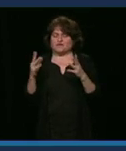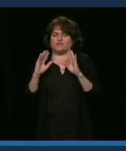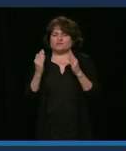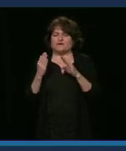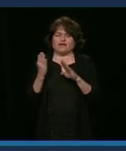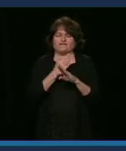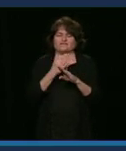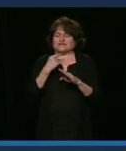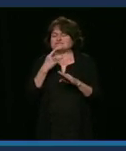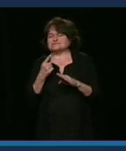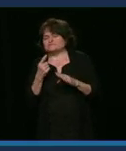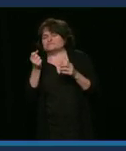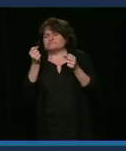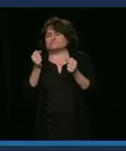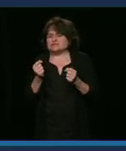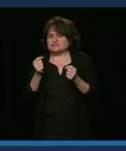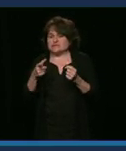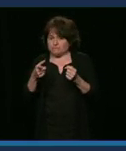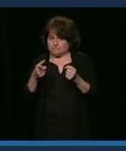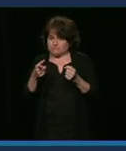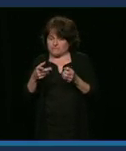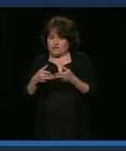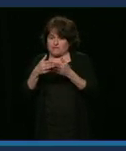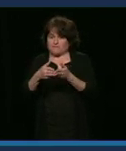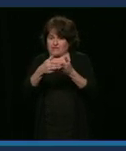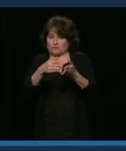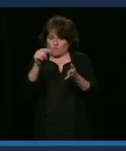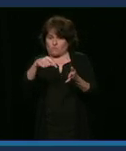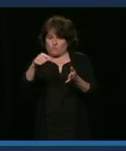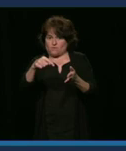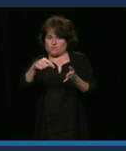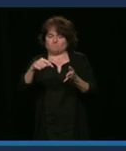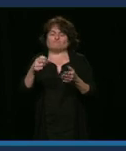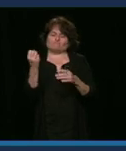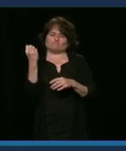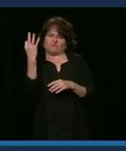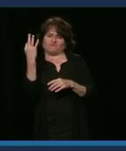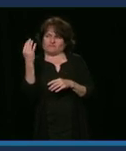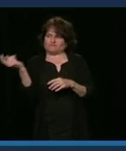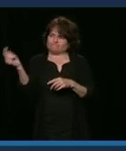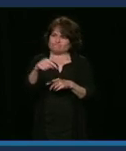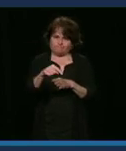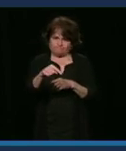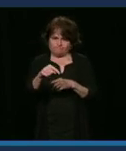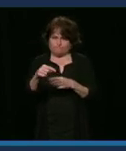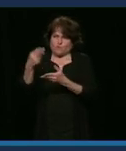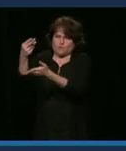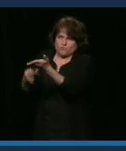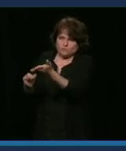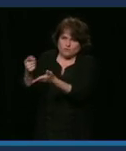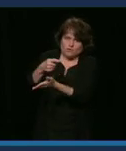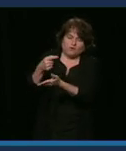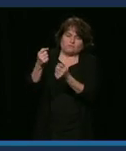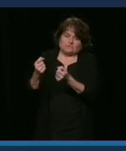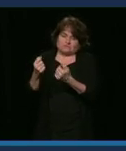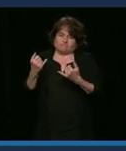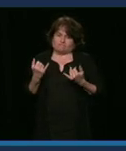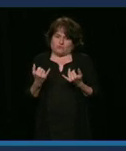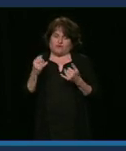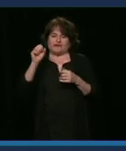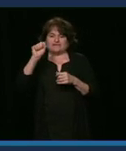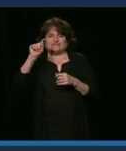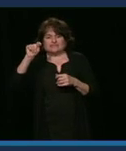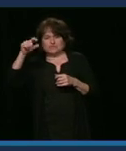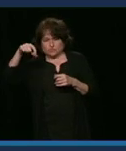avoir un fournisseur pour cette traverse-là qui serait privée actuellement. On sait que c'est en collaboration avec la STQ. sur la question du déménagement